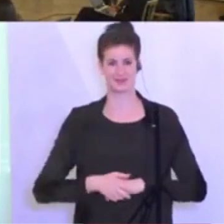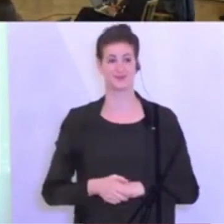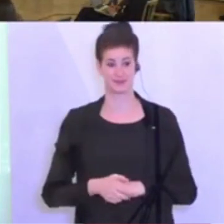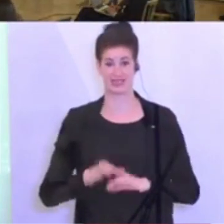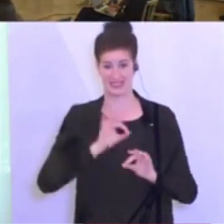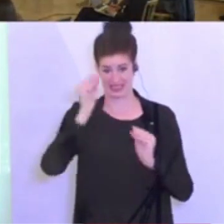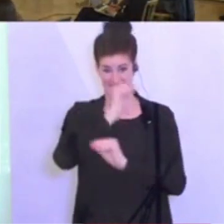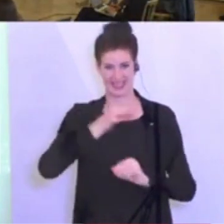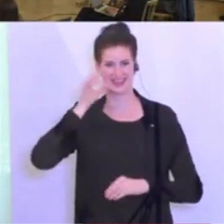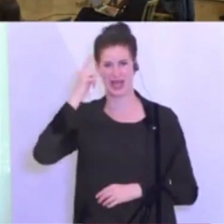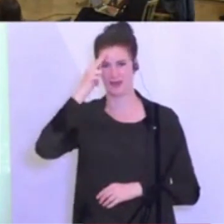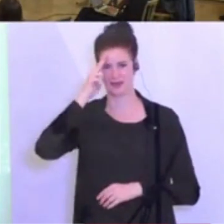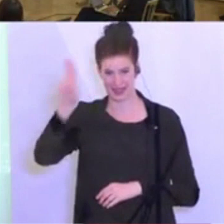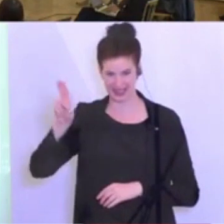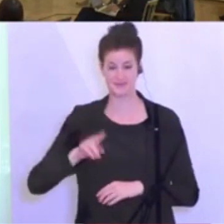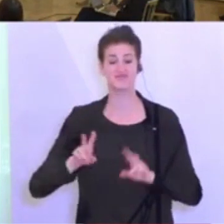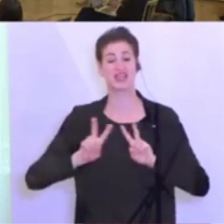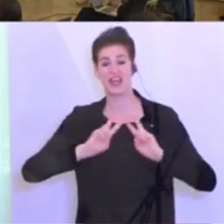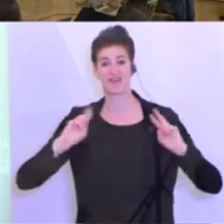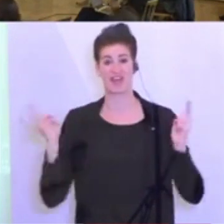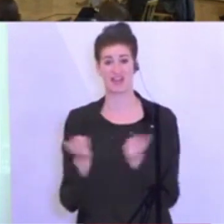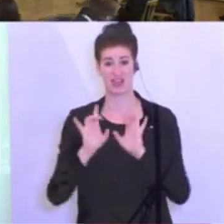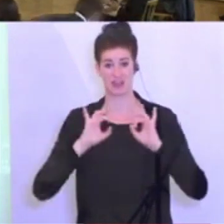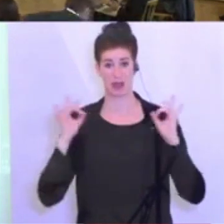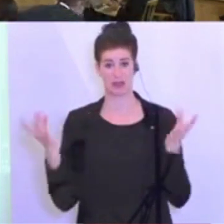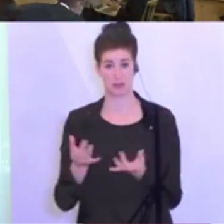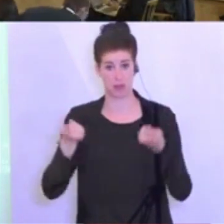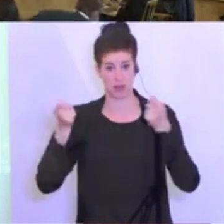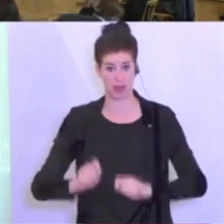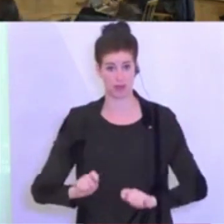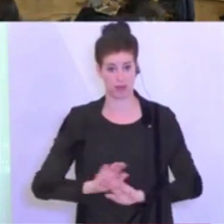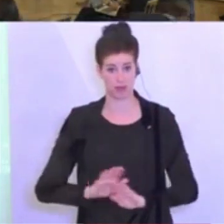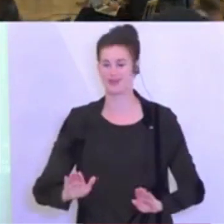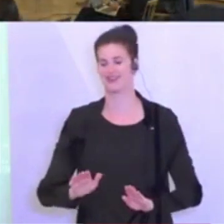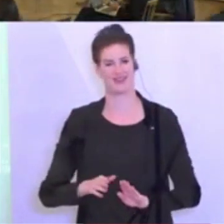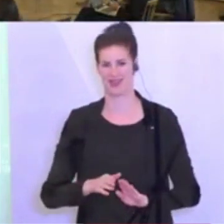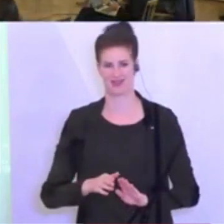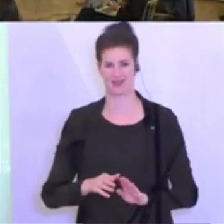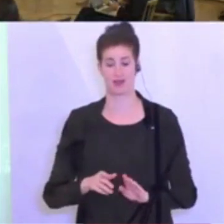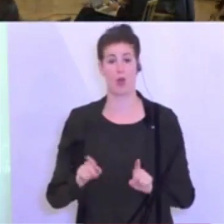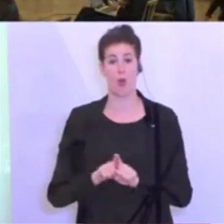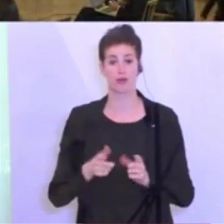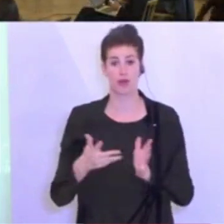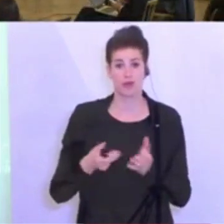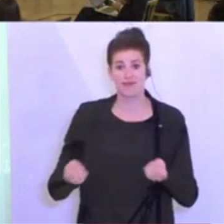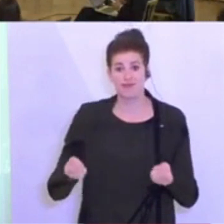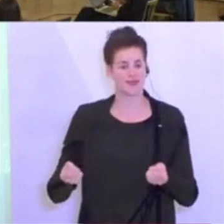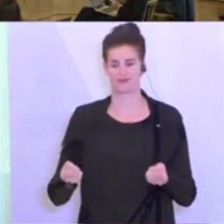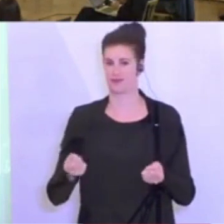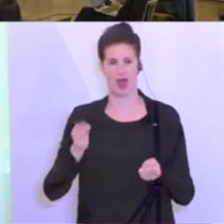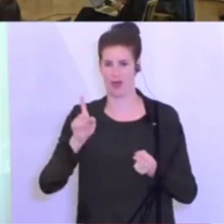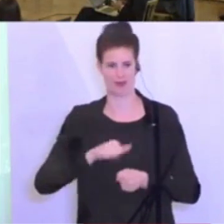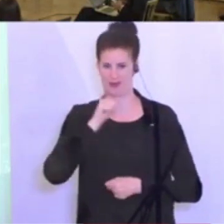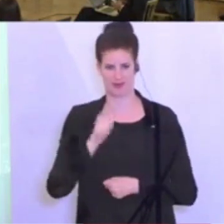sehr verehrten Damen und Herren, die weltweite Pandemie ist nicht beendet, ist auch nicht unter Kontrolle in Wirklichkeit, was die weltweite Situation